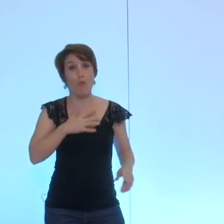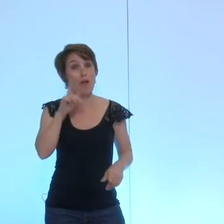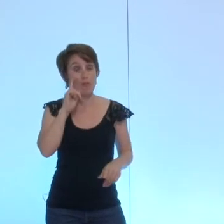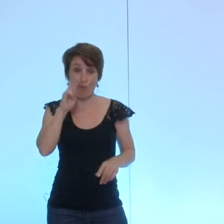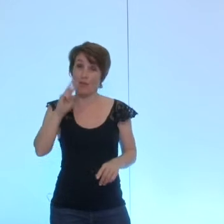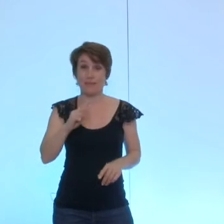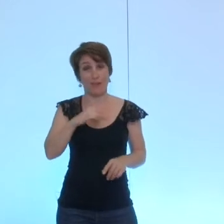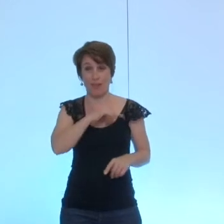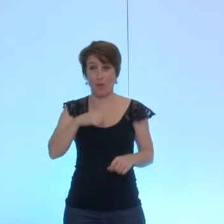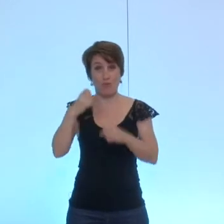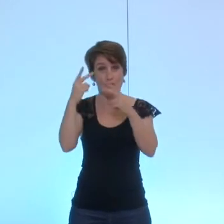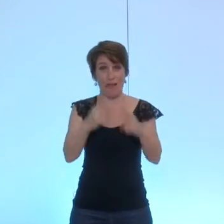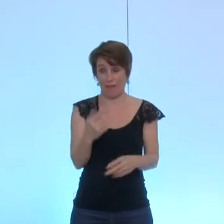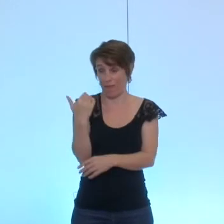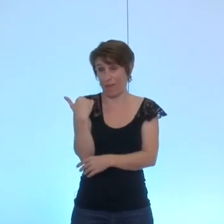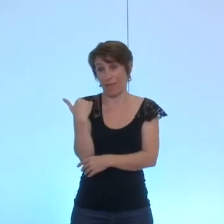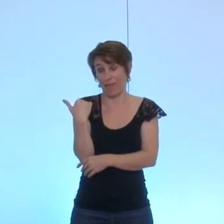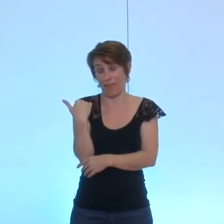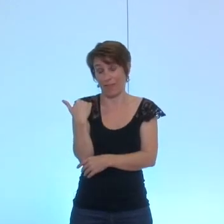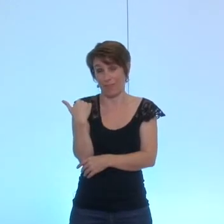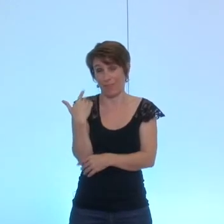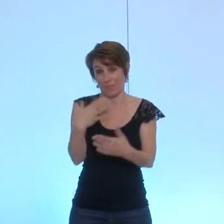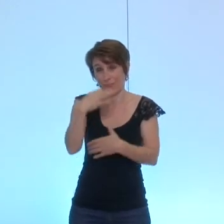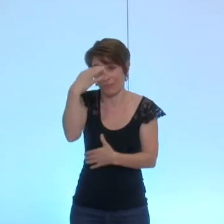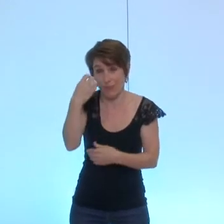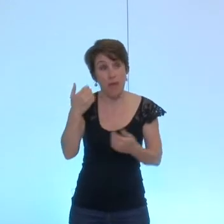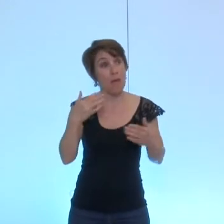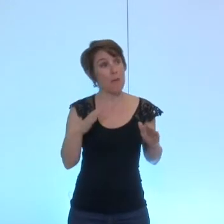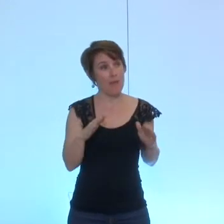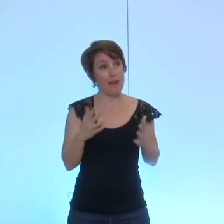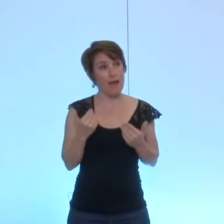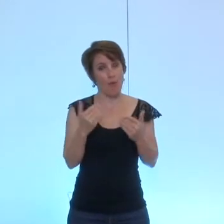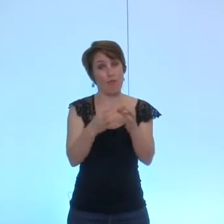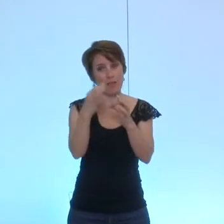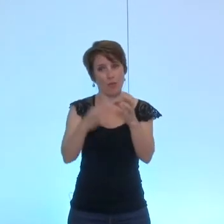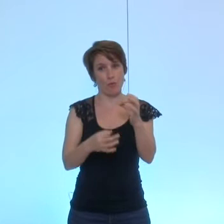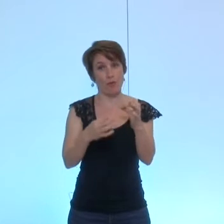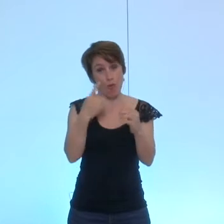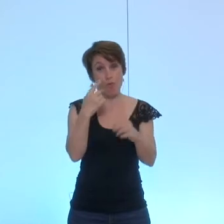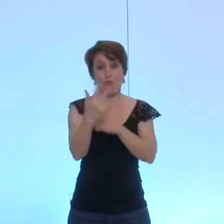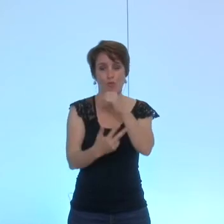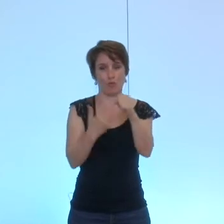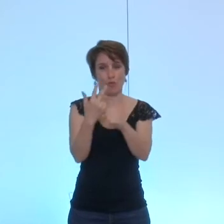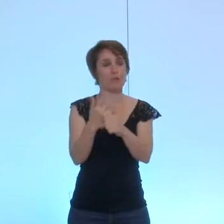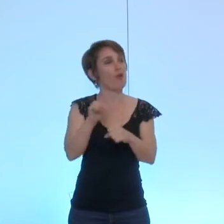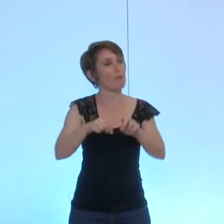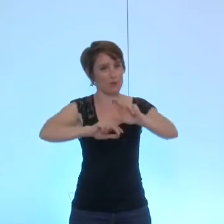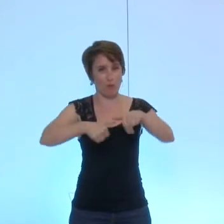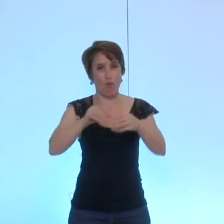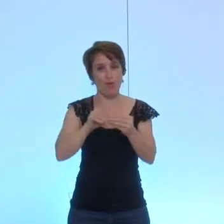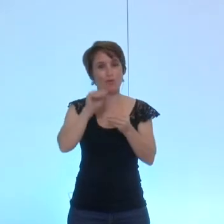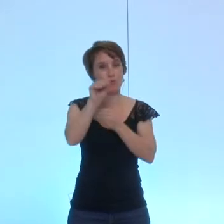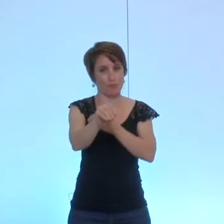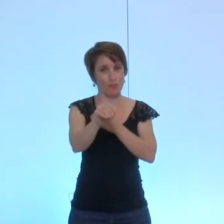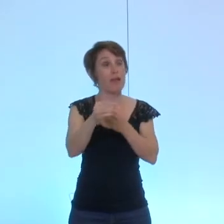'arriver par contre nous attendons le bilan des trois premières années donc là on renouvelle la convention bien évidemment mais il va y avoir un